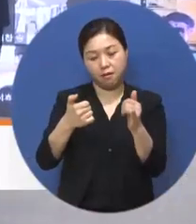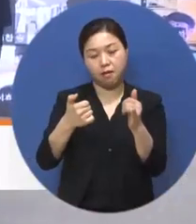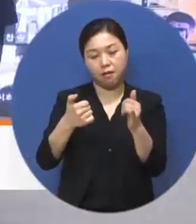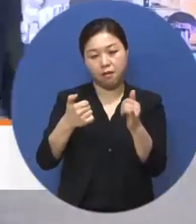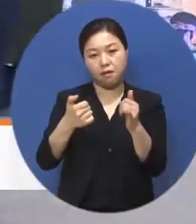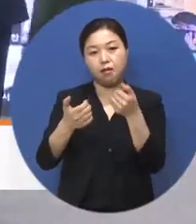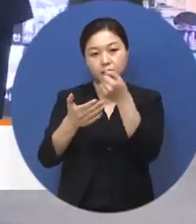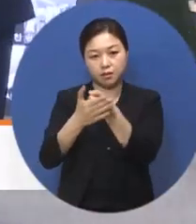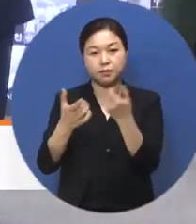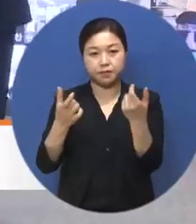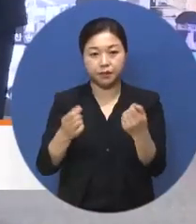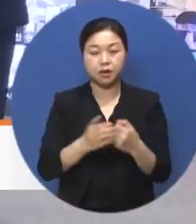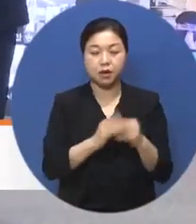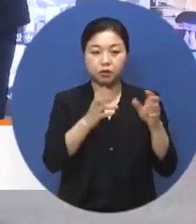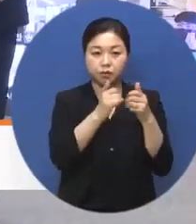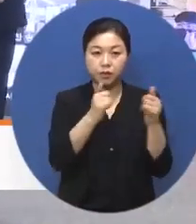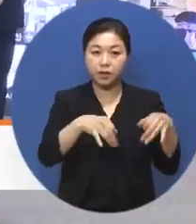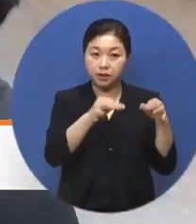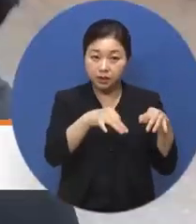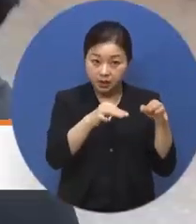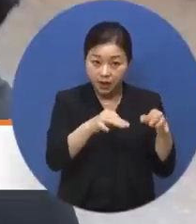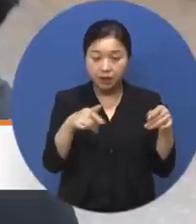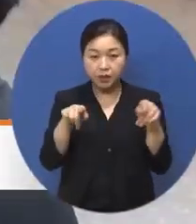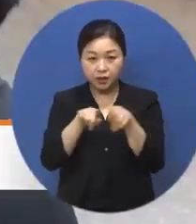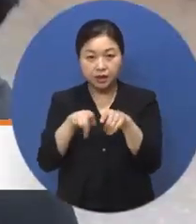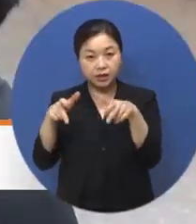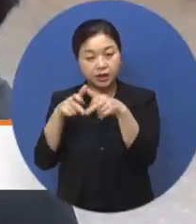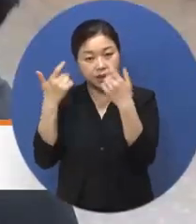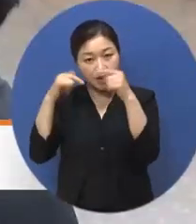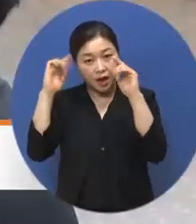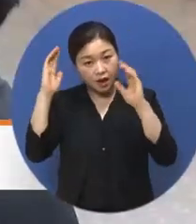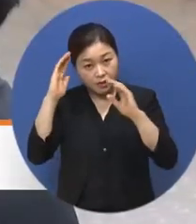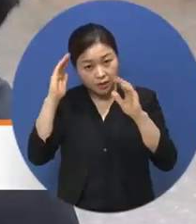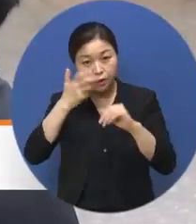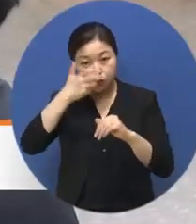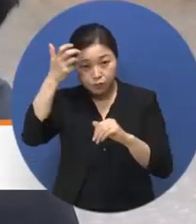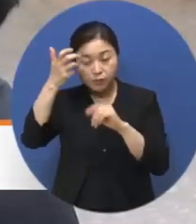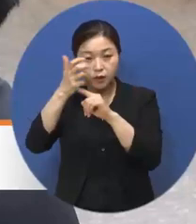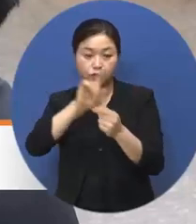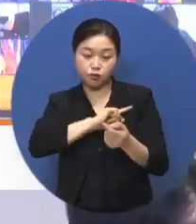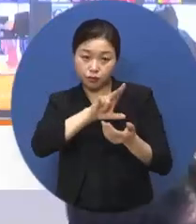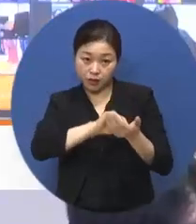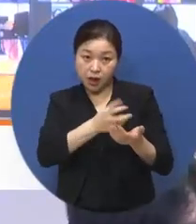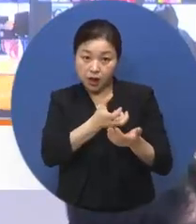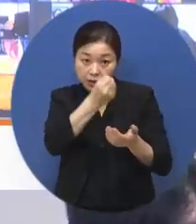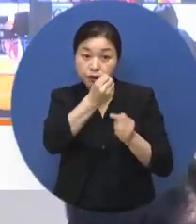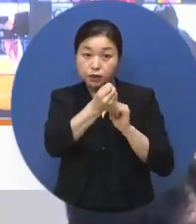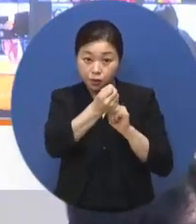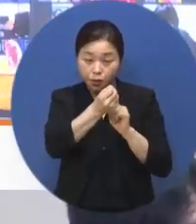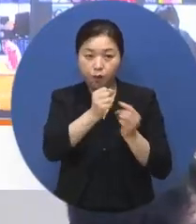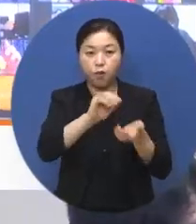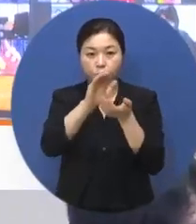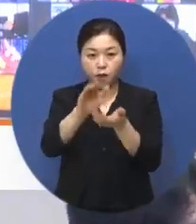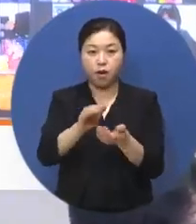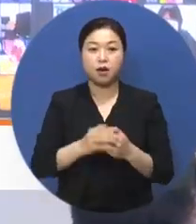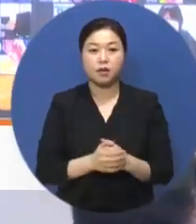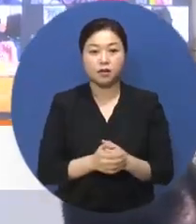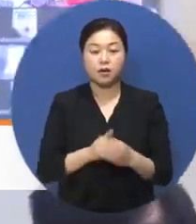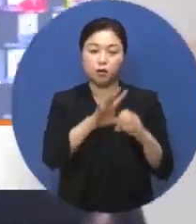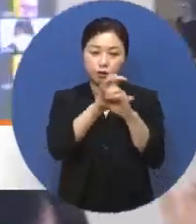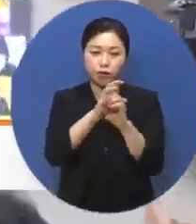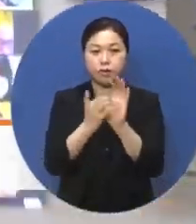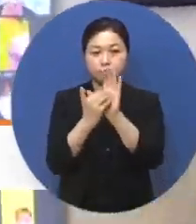KB국민은행과 함께하는 장애 대학생의 꿈 타이핑이라는 주제로 열린 전달식은 코로나19 확산 방지를 위해